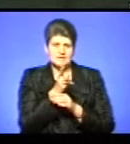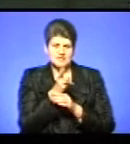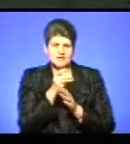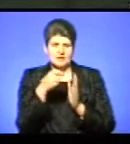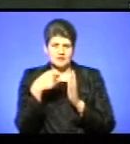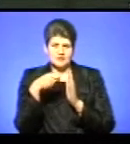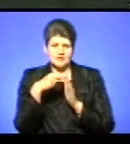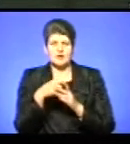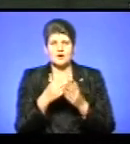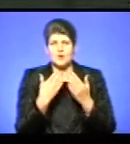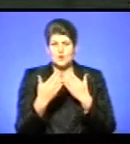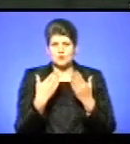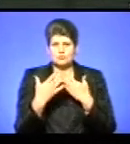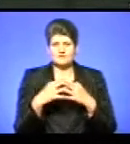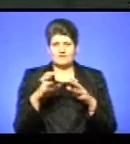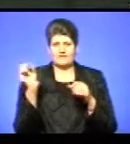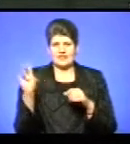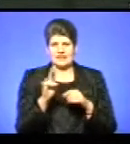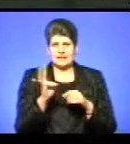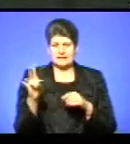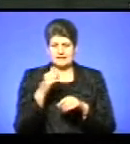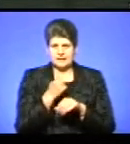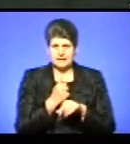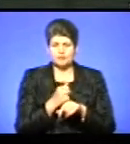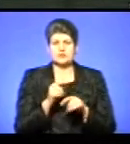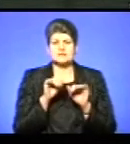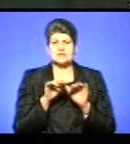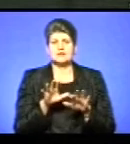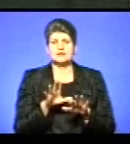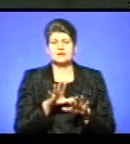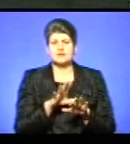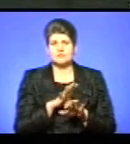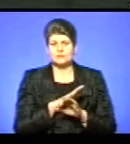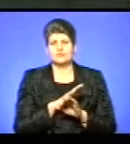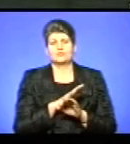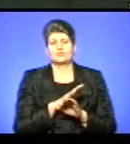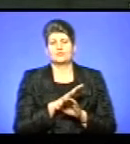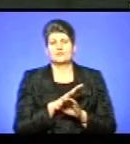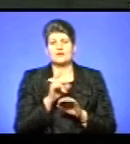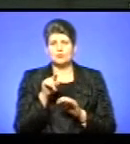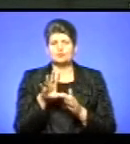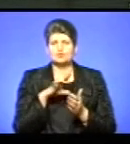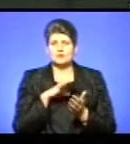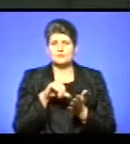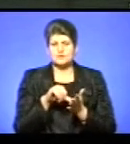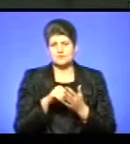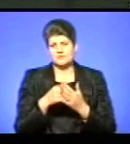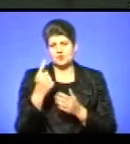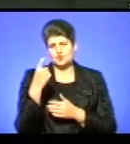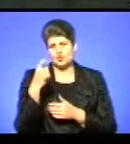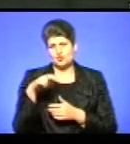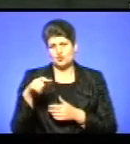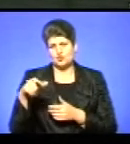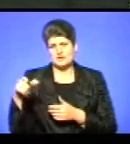самим владикою. Захід відбувся у Катедральному соборі непорочного зачаття Пресвятої Богородиці. На ньому були присутні близько ста людей,